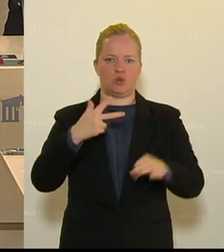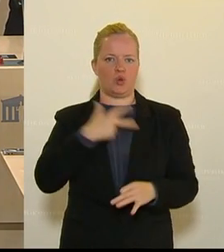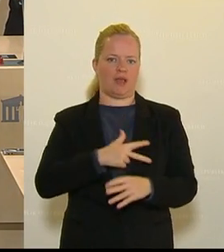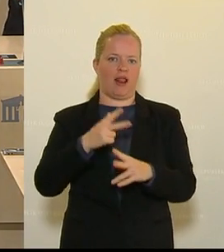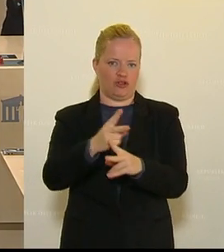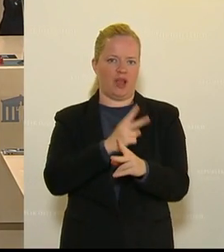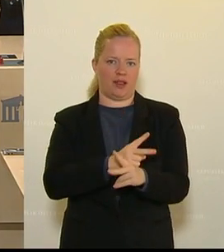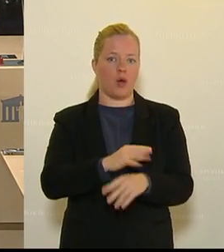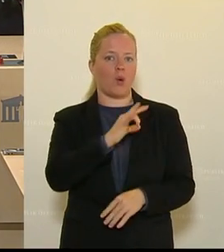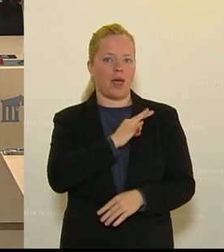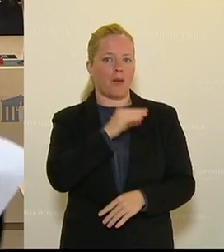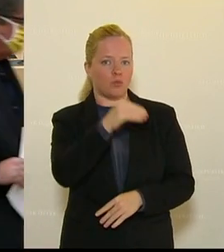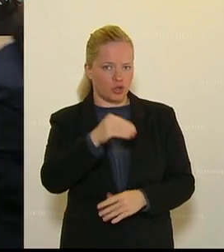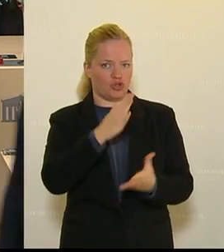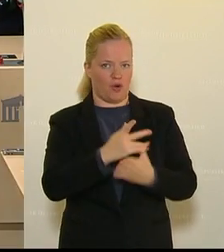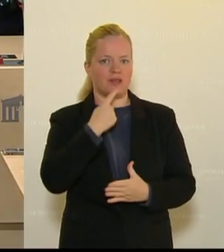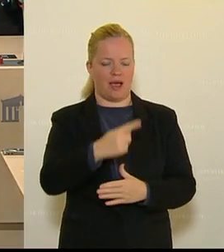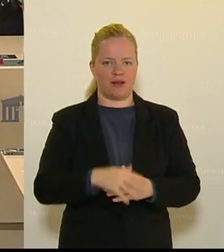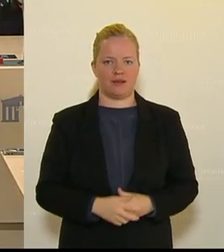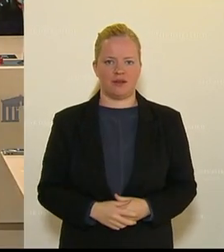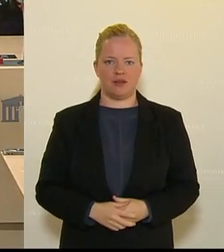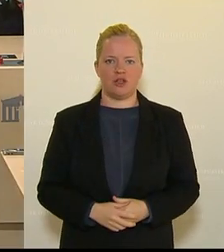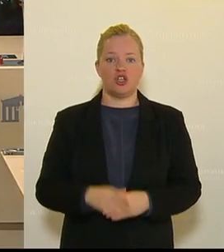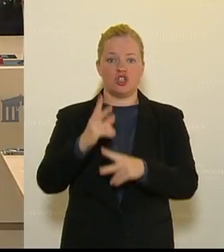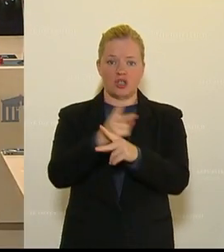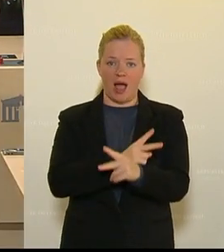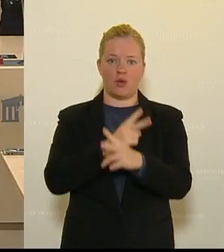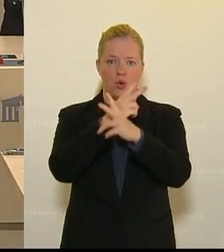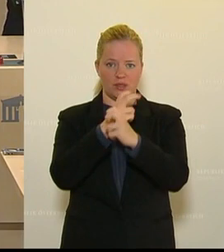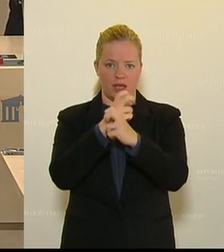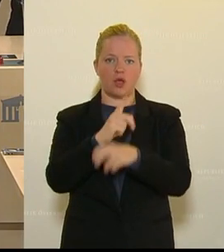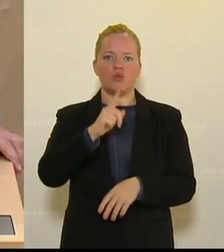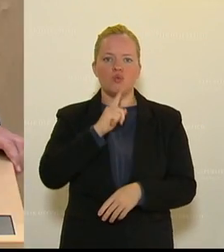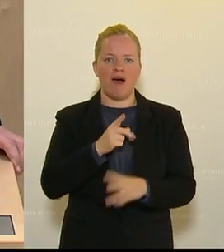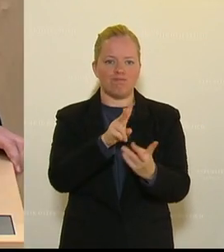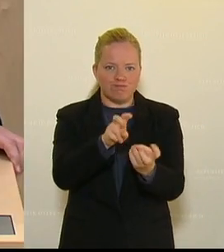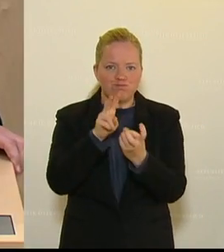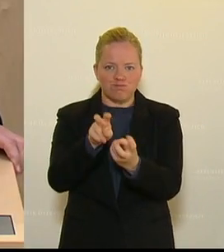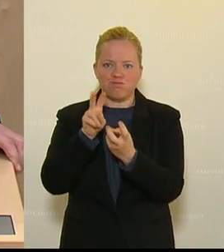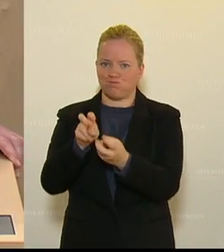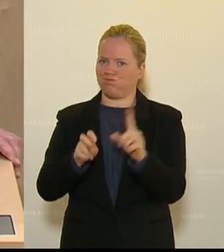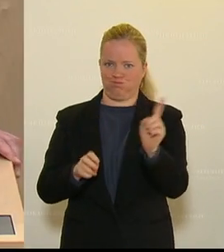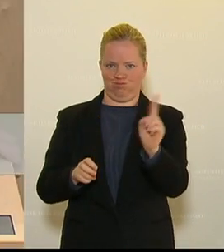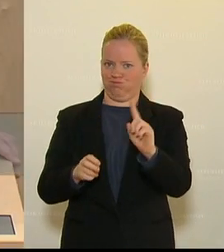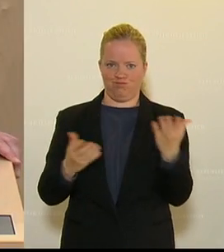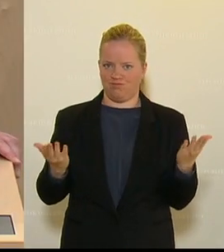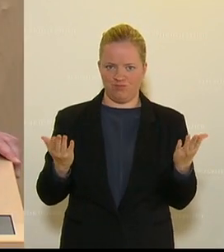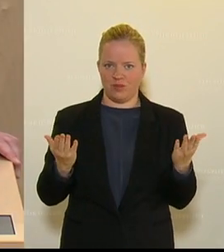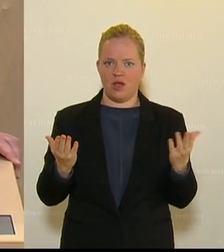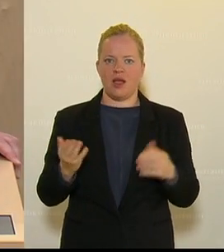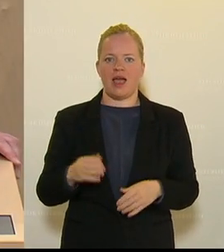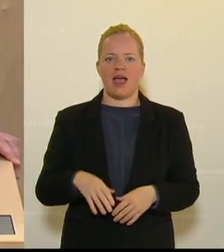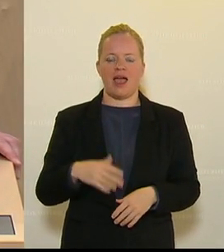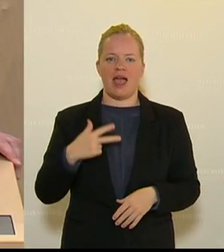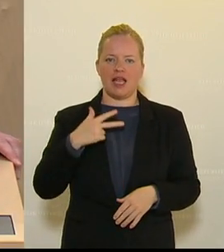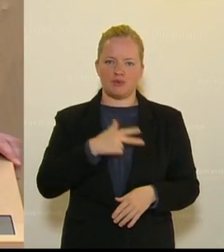erwähnt. Eines kann ich nicht vertreten, dass der Staat Österreich nur gemolken wird. Die SPÖ verwechselt